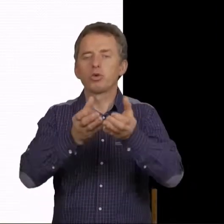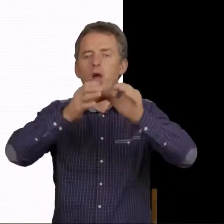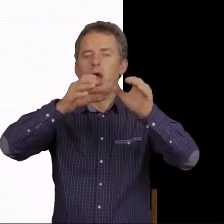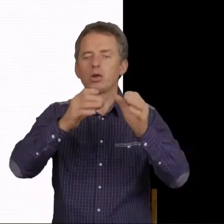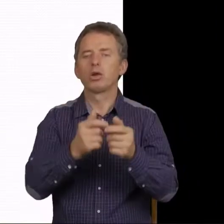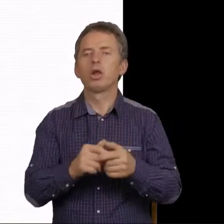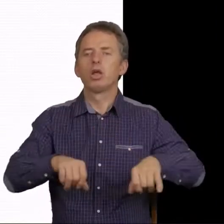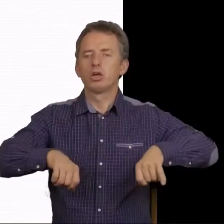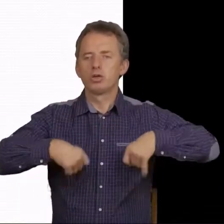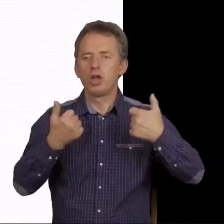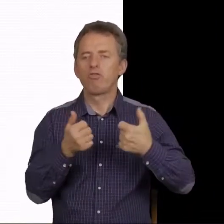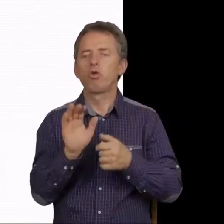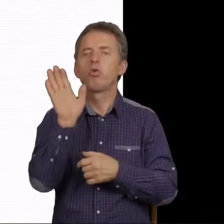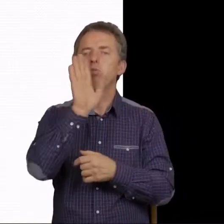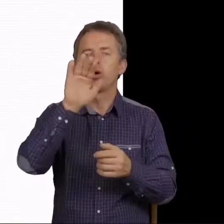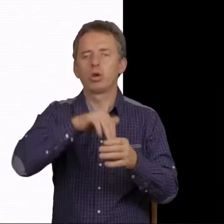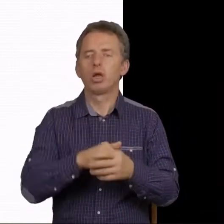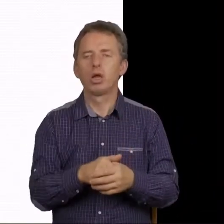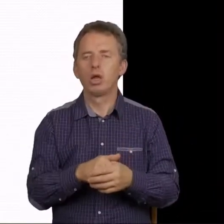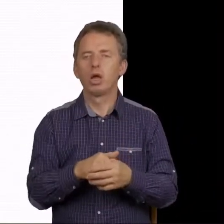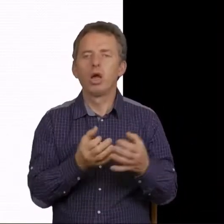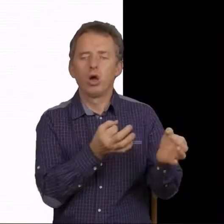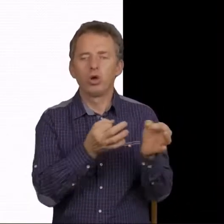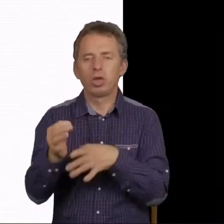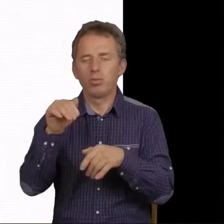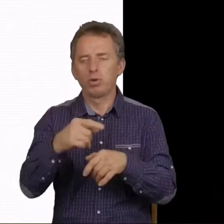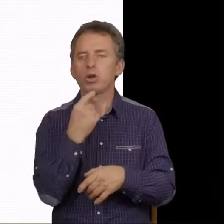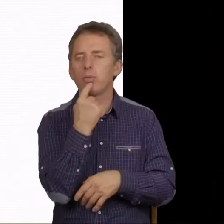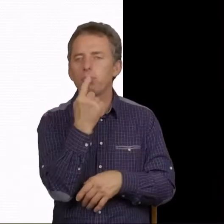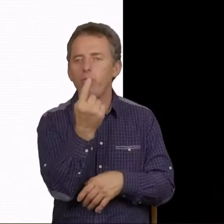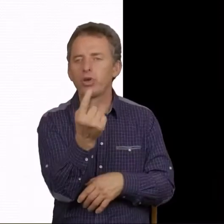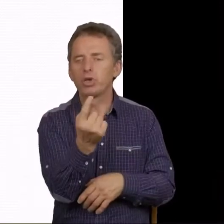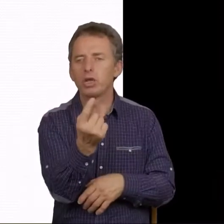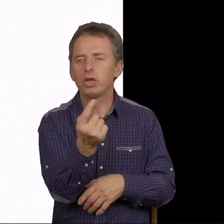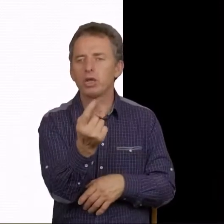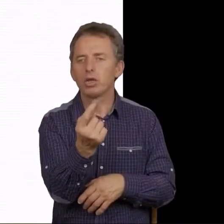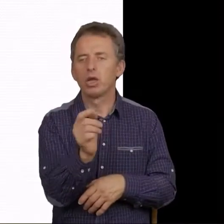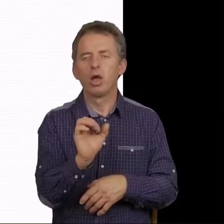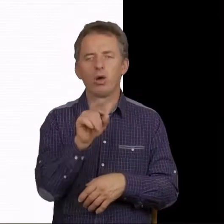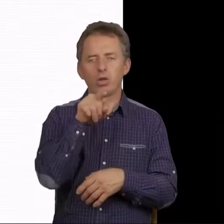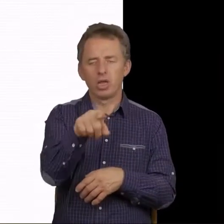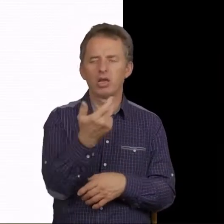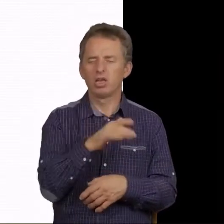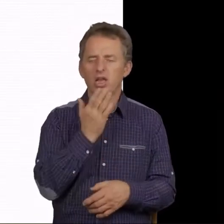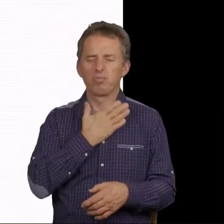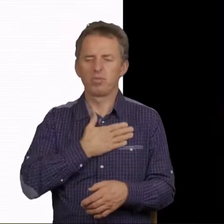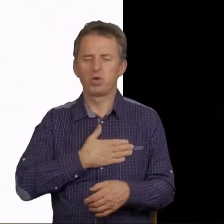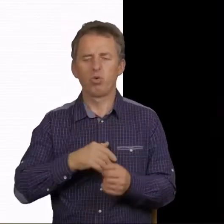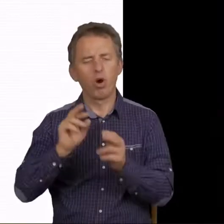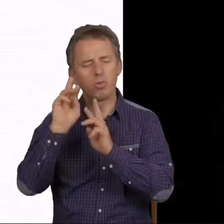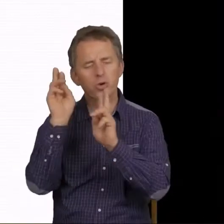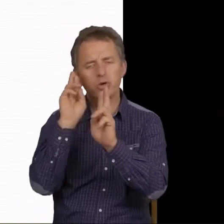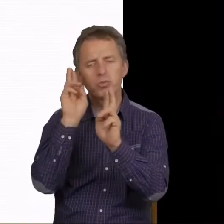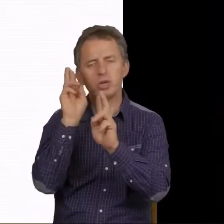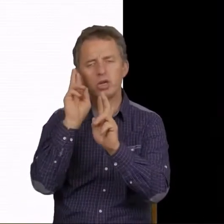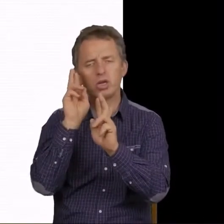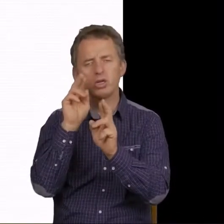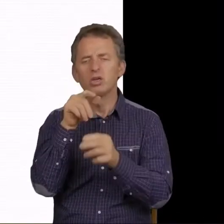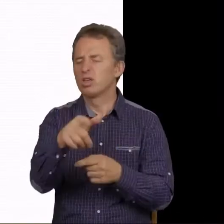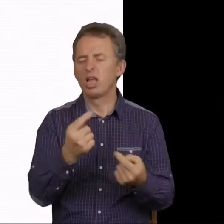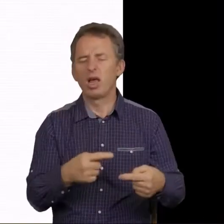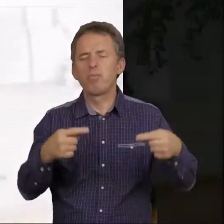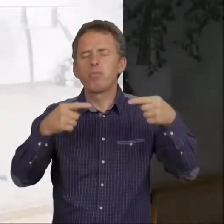gniewu Bożego. I od razu możemy powiedzieć, no to tak niemiło brzmi. To tak nie